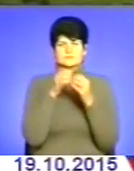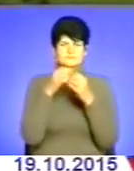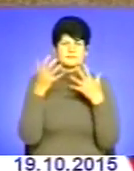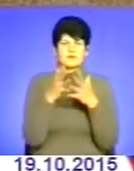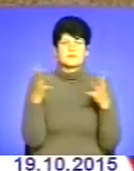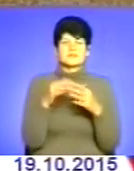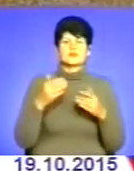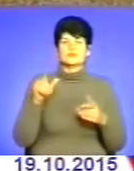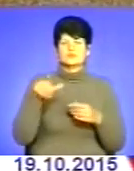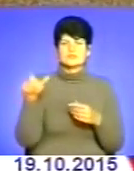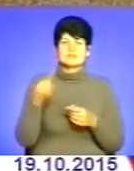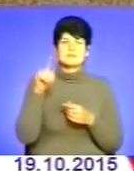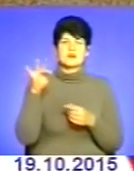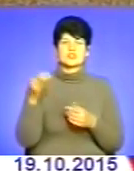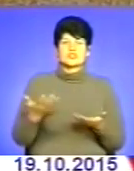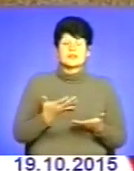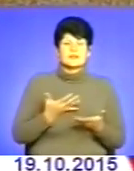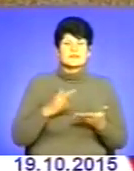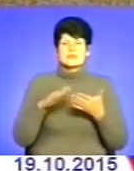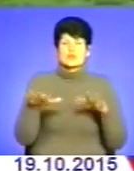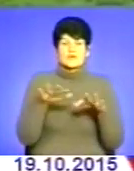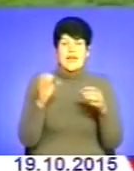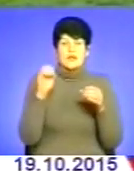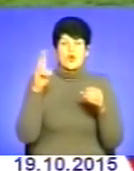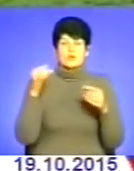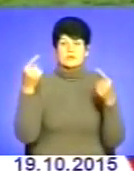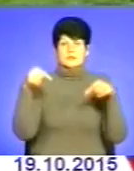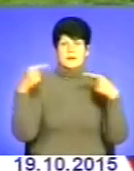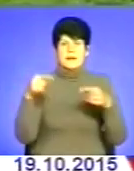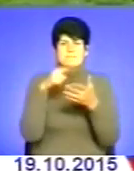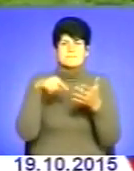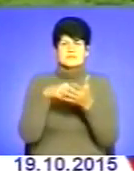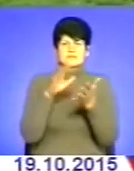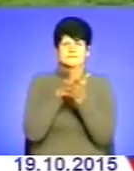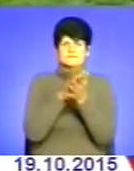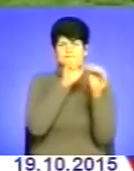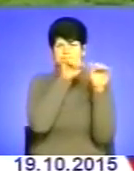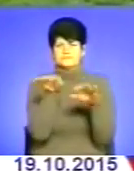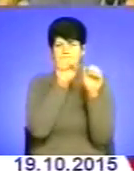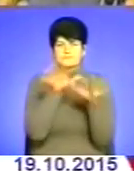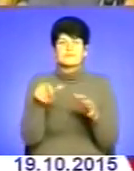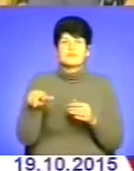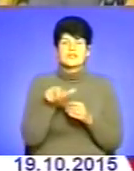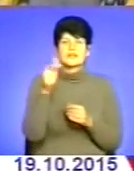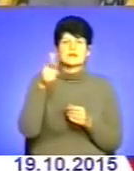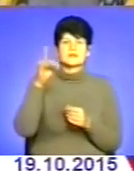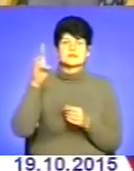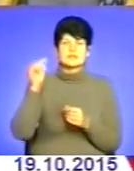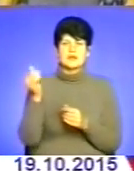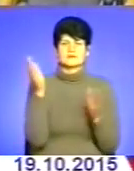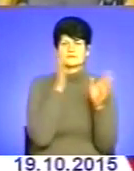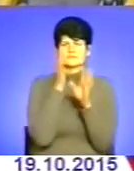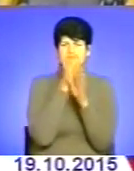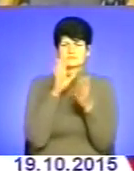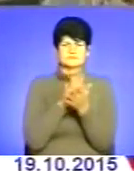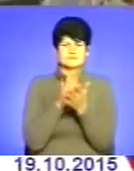Збережа Жили у середовищі екологічної катастрофи Міські стоки забруднювали річку Гнізну та повітря Тому була нагальна потреба